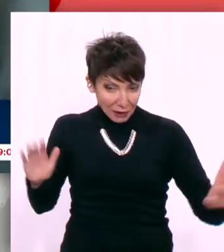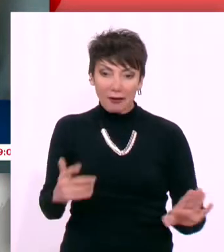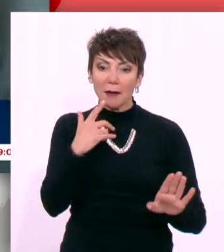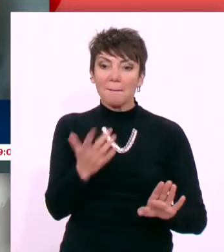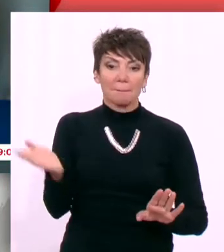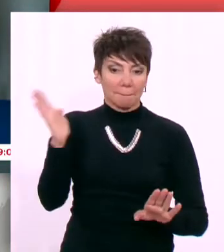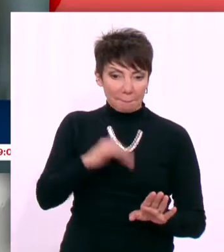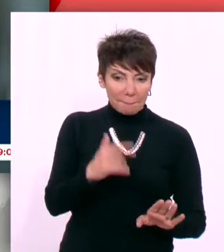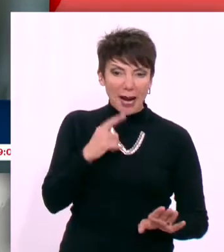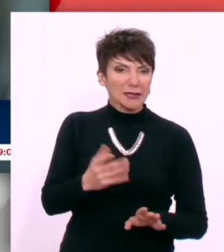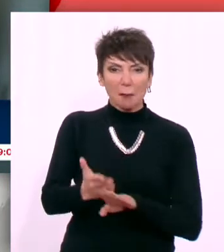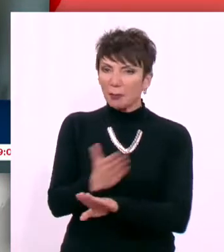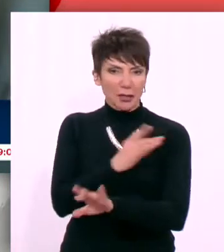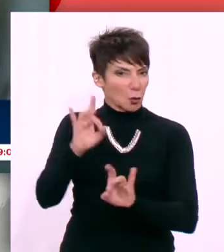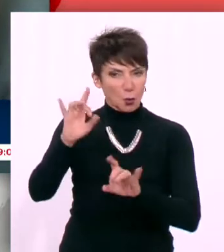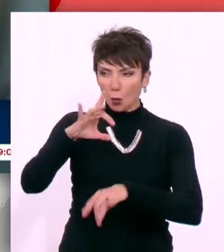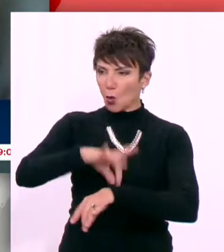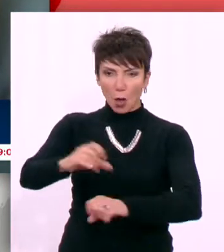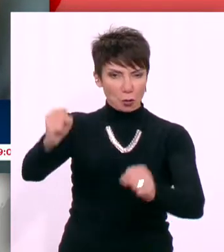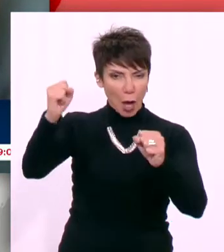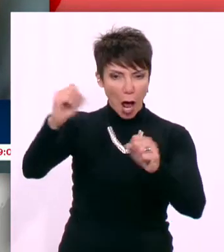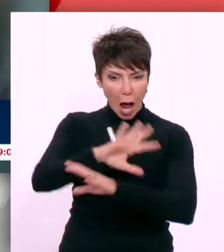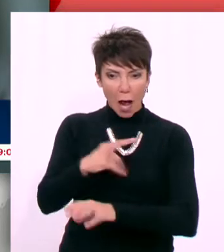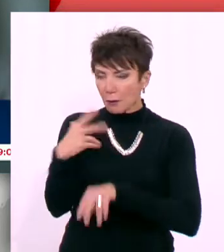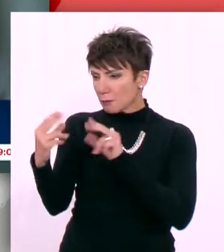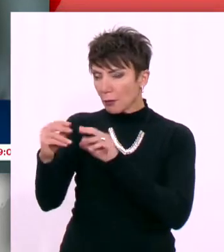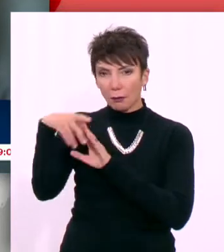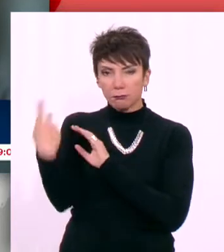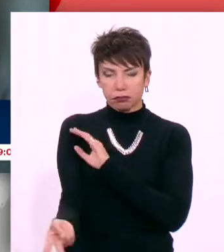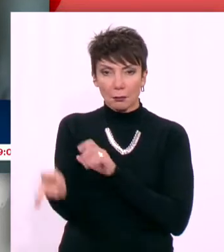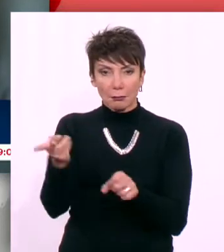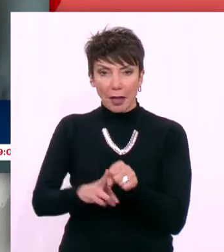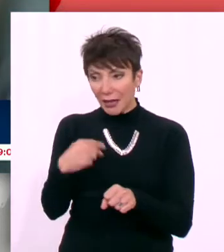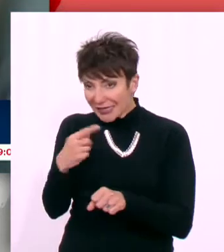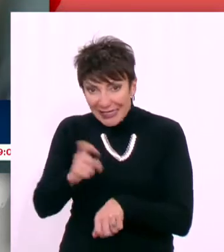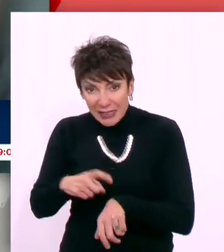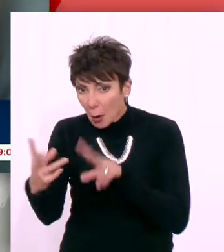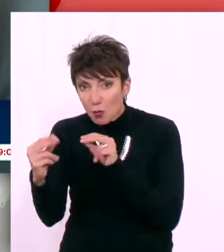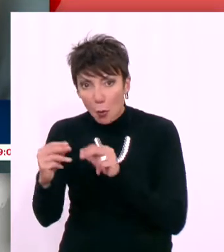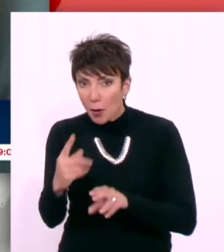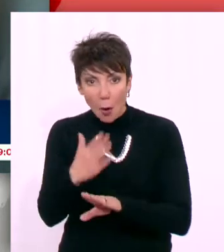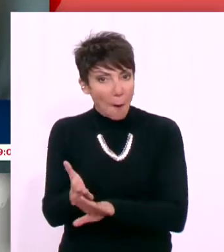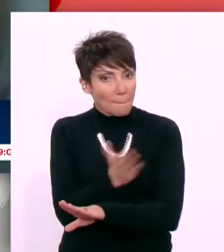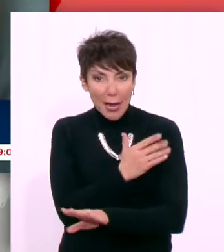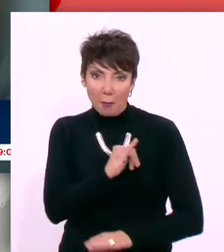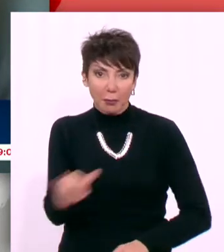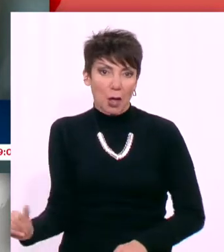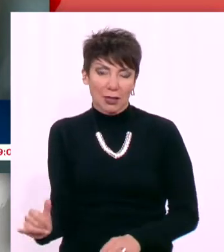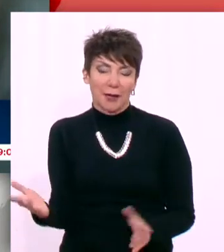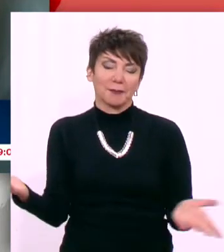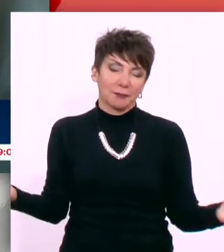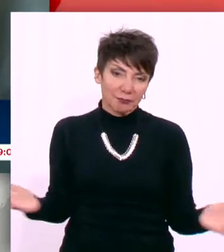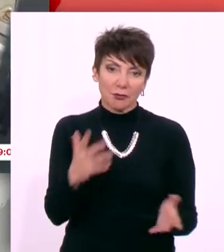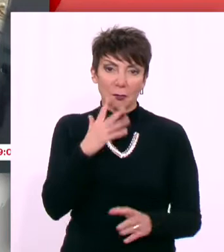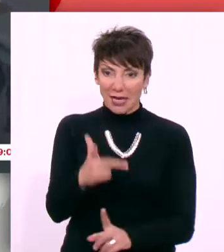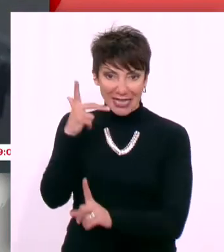να μην ήταν άρρωστοι πριν και ξαφνικά ενώ τους μιλάς να πέφτουν να πεθαίνουν. Αυτά δεν είχαν συμβεί στο παρελθόν. Μετά από